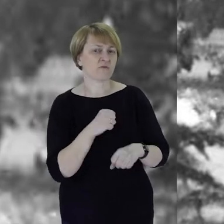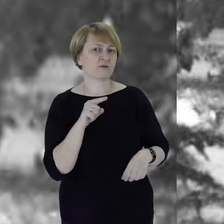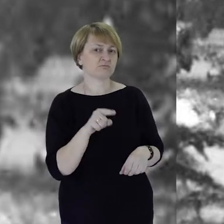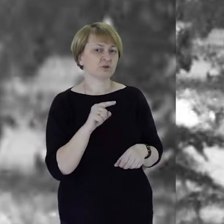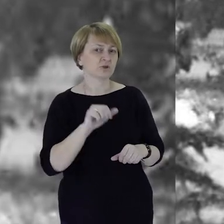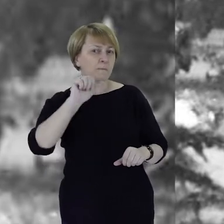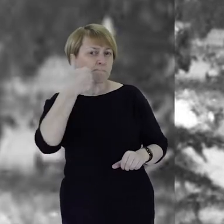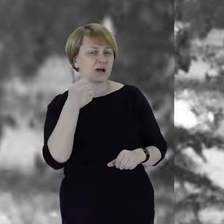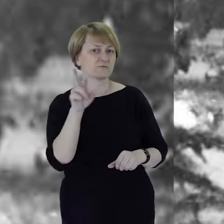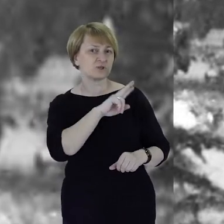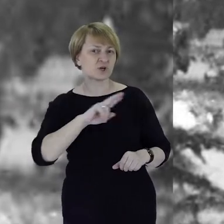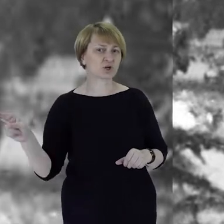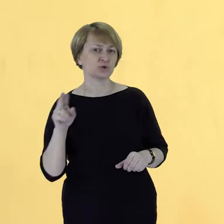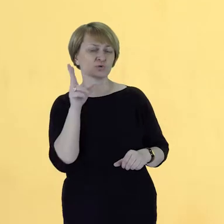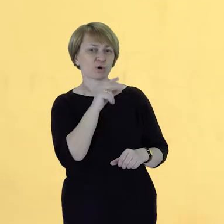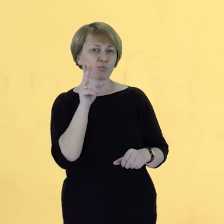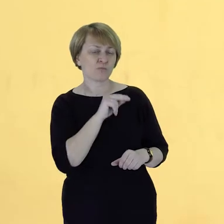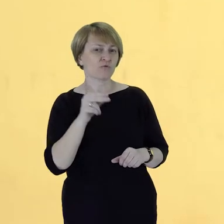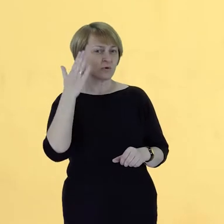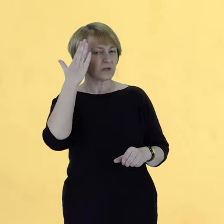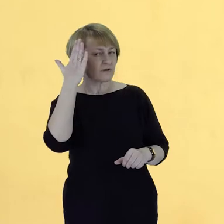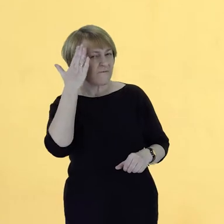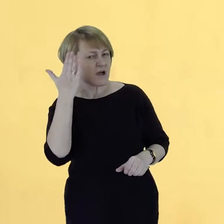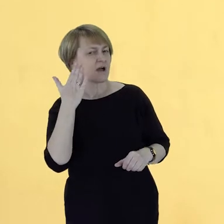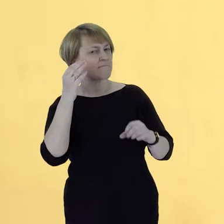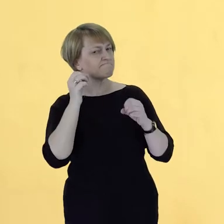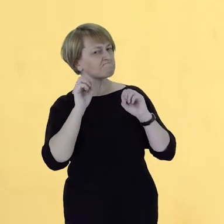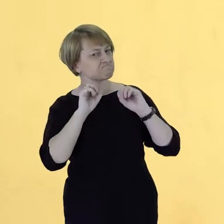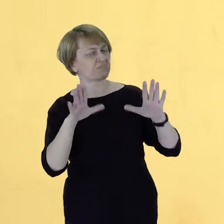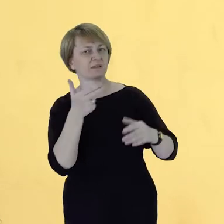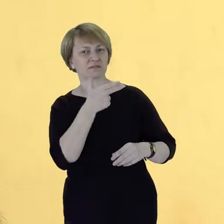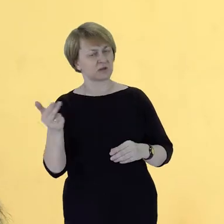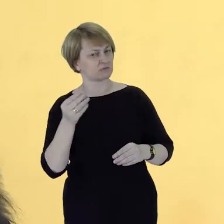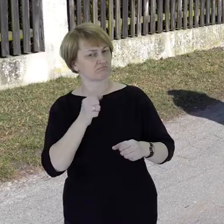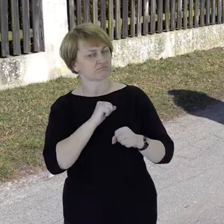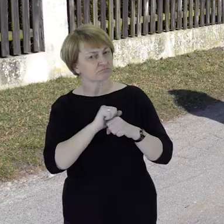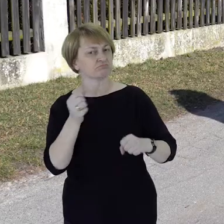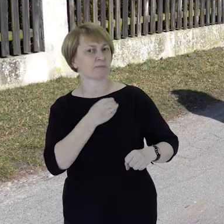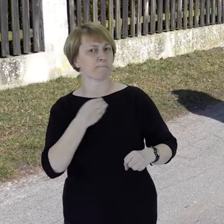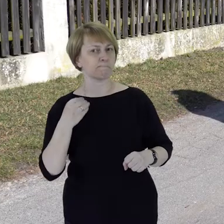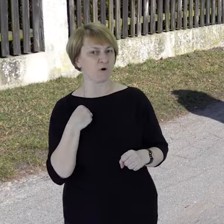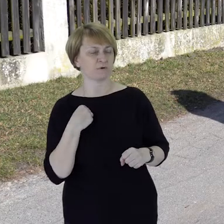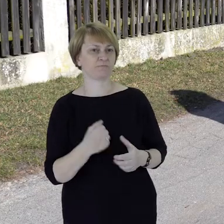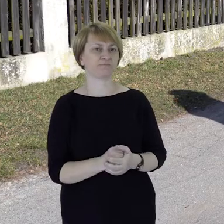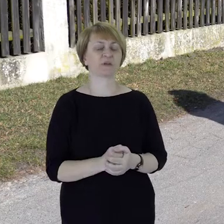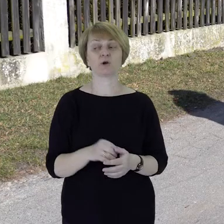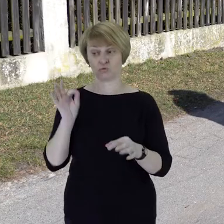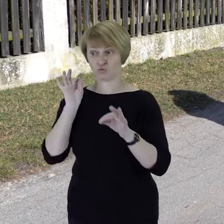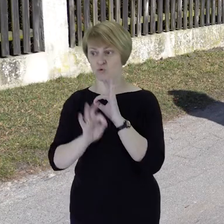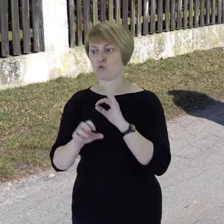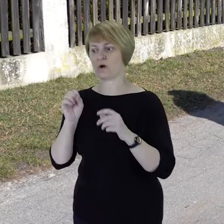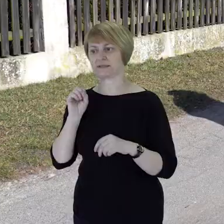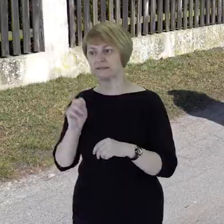pierwsze rzeczy, które mówią o tej świadomości już takiej jasnej polskiej. Dokładnie. I kiedy to się